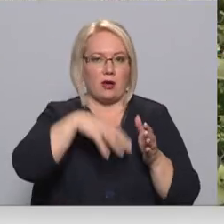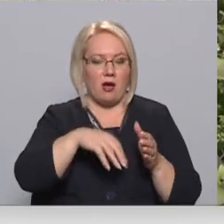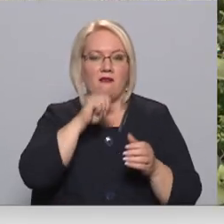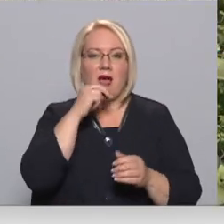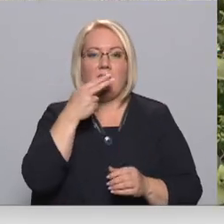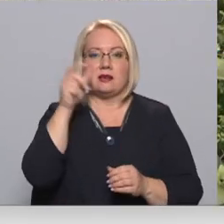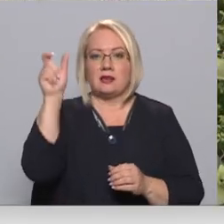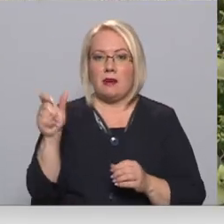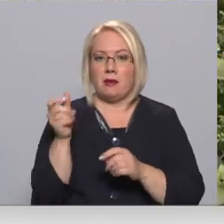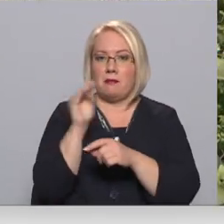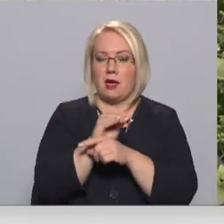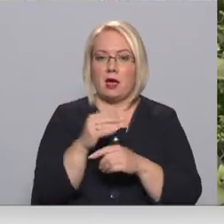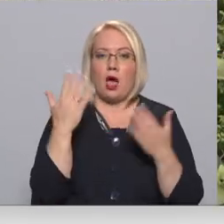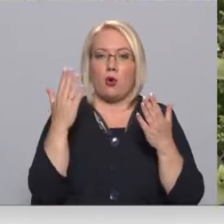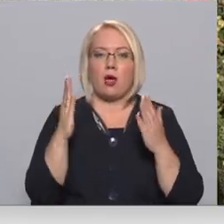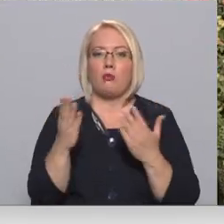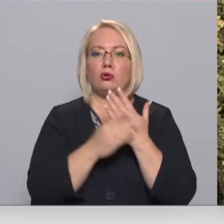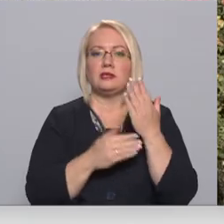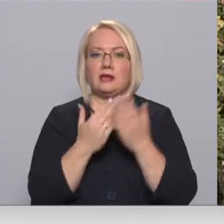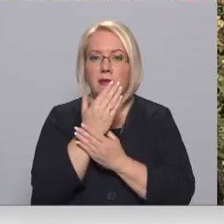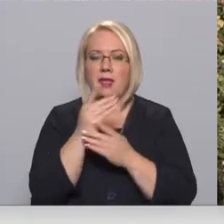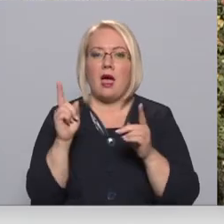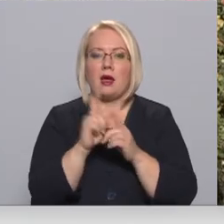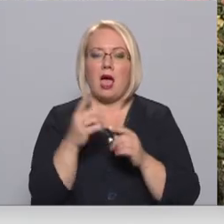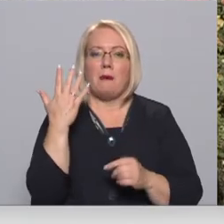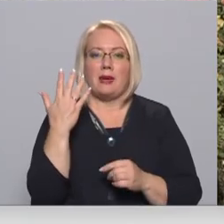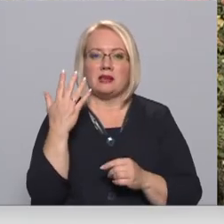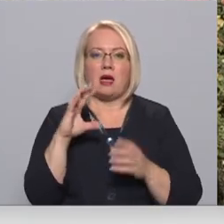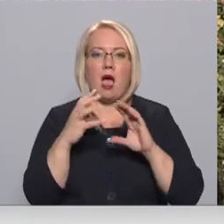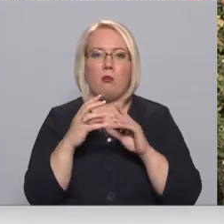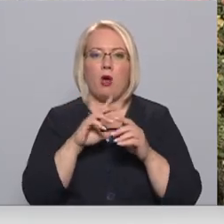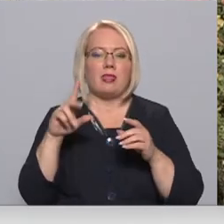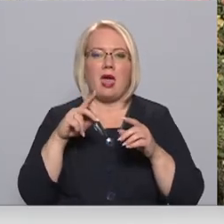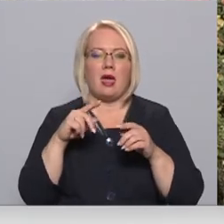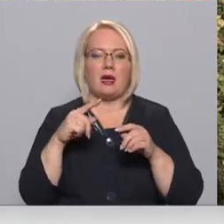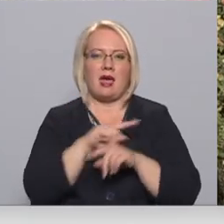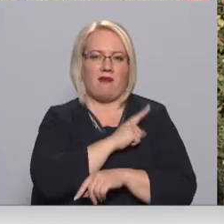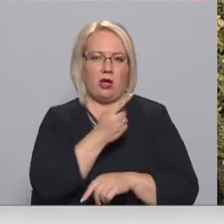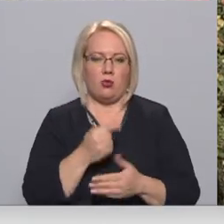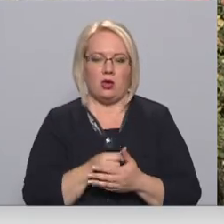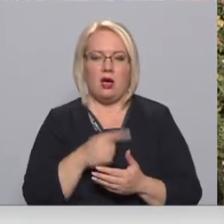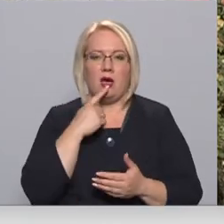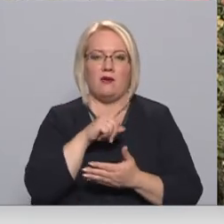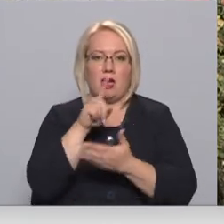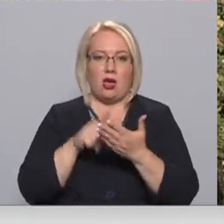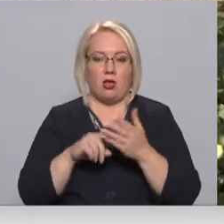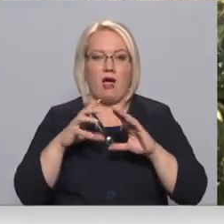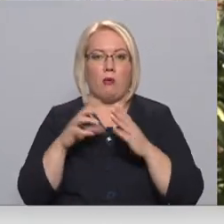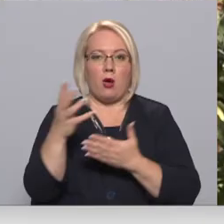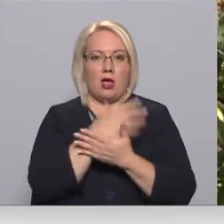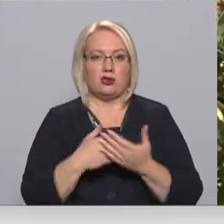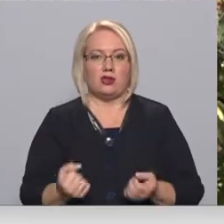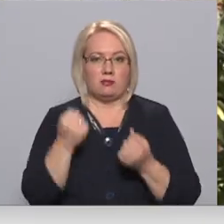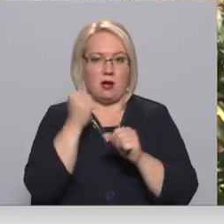saimnieci piebildīs, ka rokās jābūt vēl cimdiem, lai arī ar pirkstiem ābolu netraumētu. Vai ābolu lasīšana ir smags darbs?